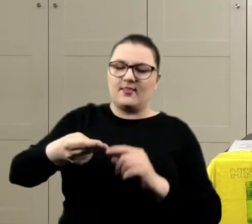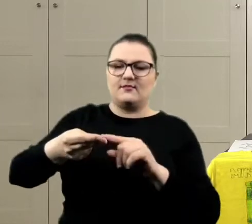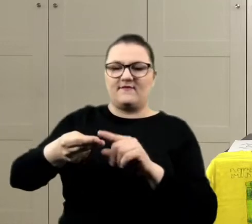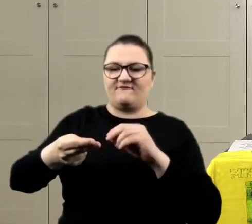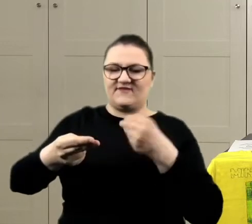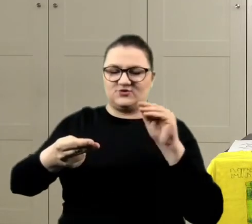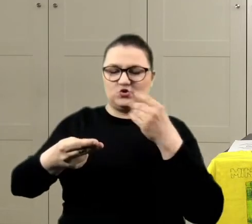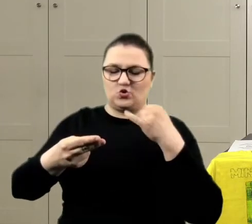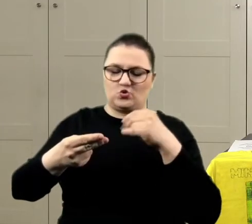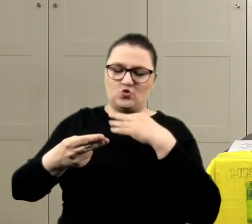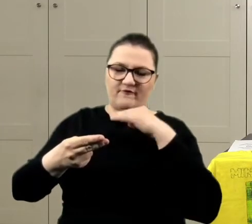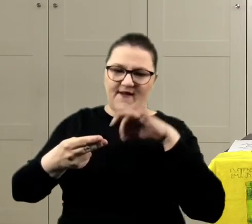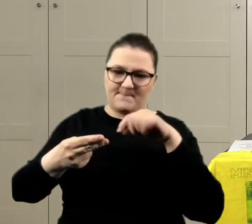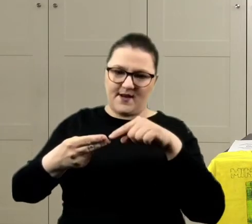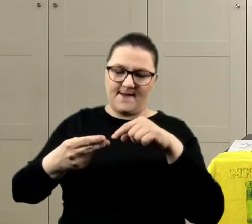Dobra. Mhm.